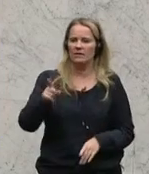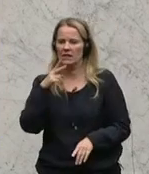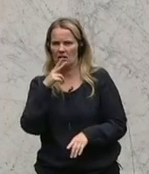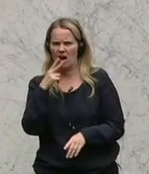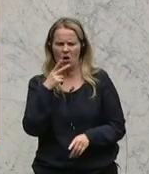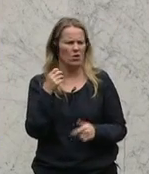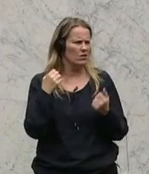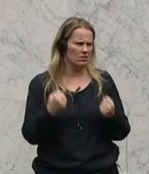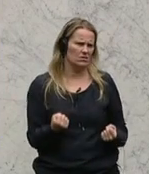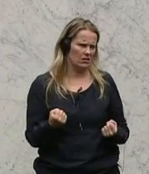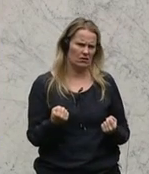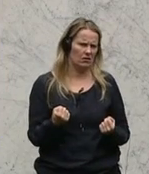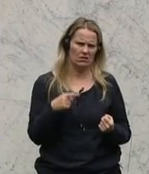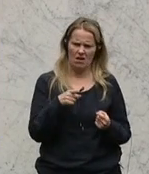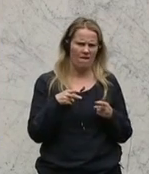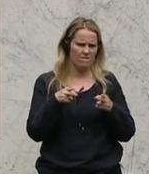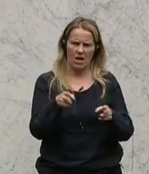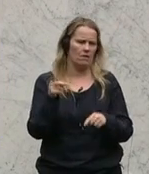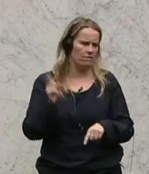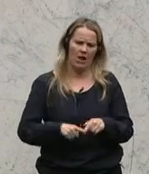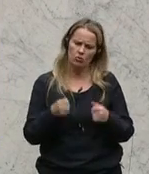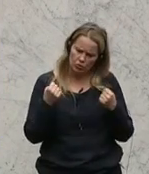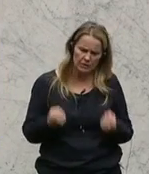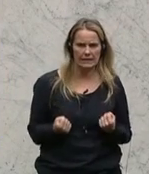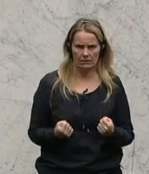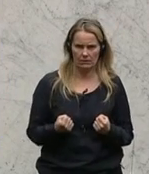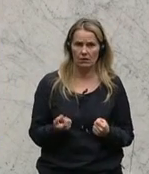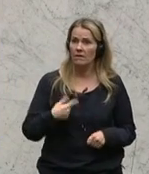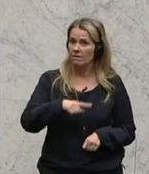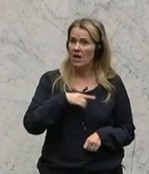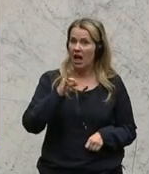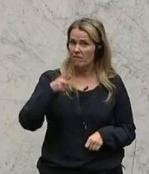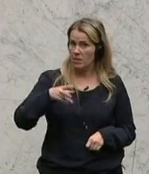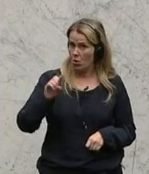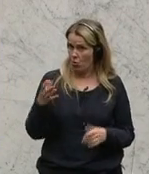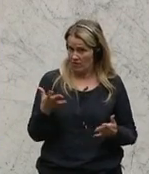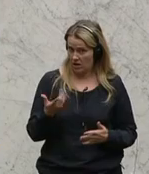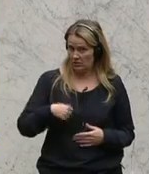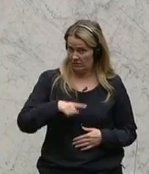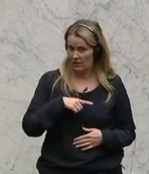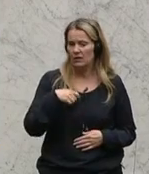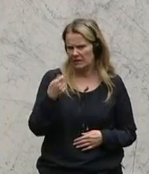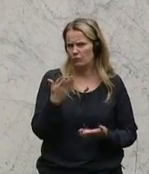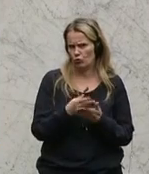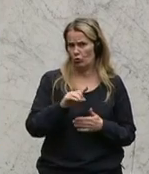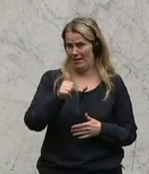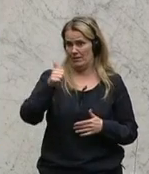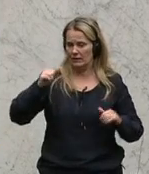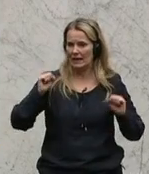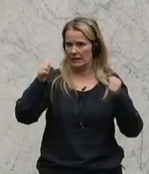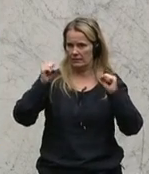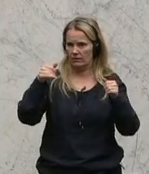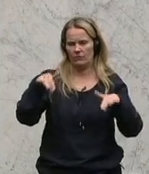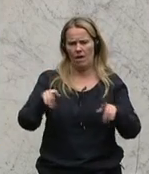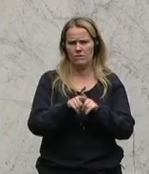das ist mit Sicherheit der ganz, ganz falsche Weg. Was werden wir als Freiheitliche machen? Und da gibt es die ersten Initiativen. Wir werden eine